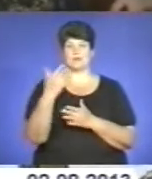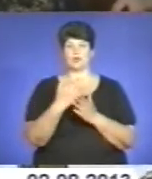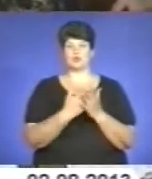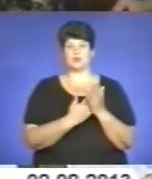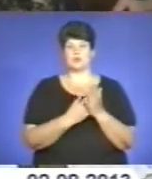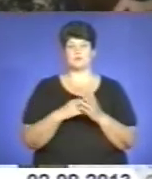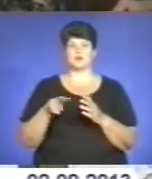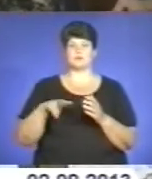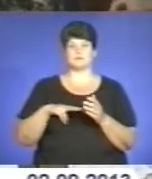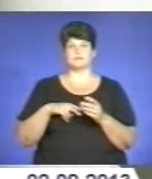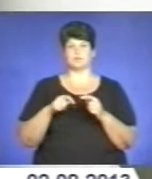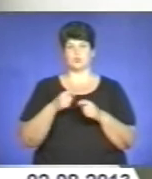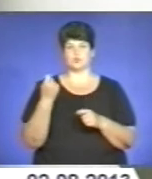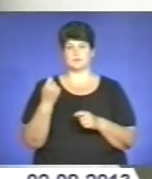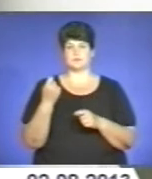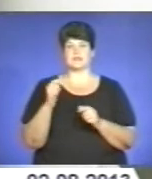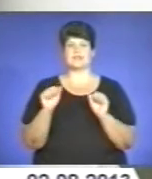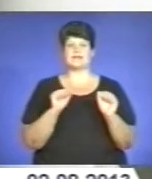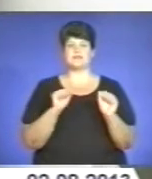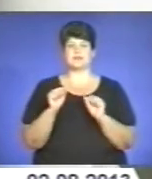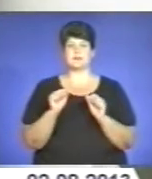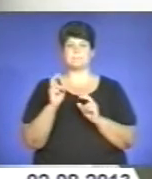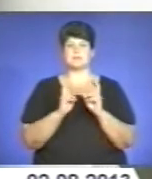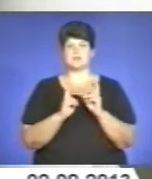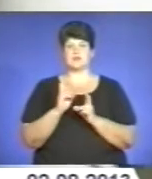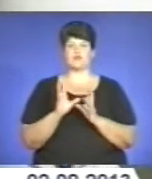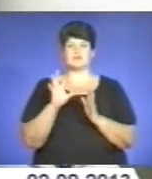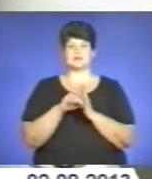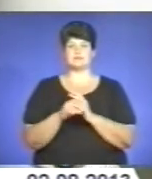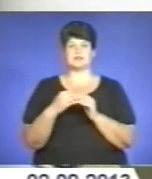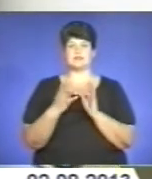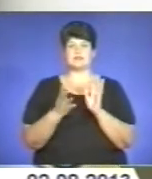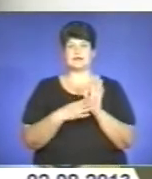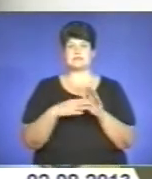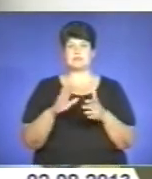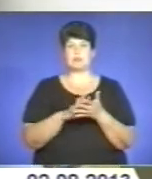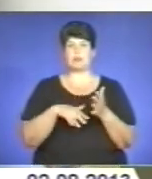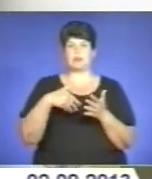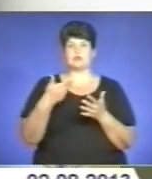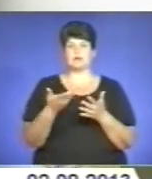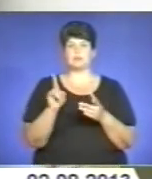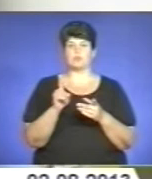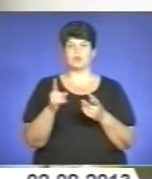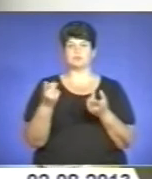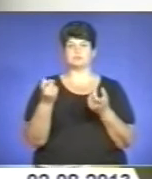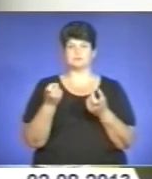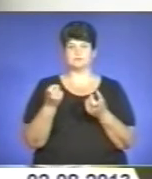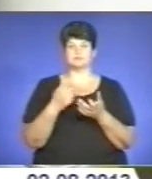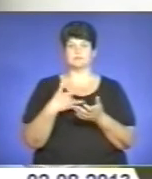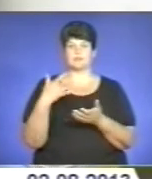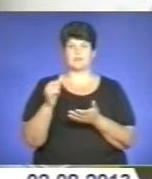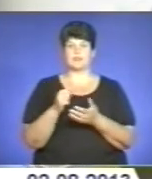адмінправопорушення. Керівникам підприємств внесено 19 подань про притягнення до дисциплінарної